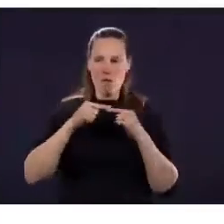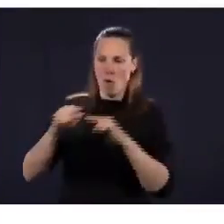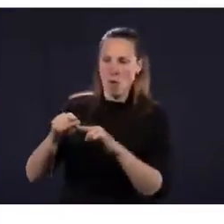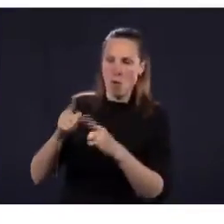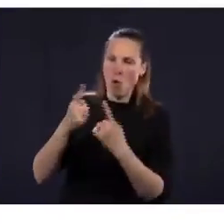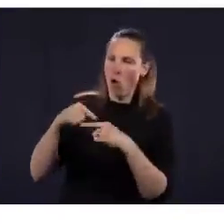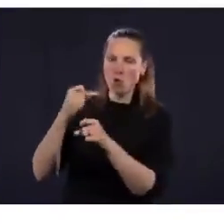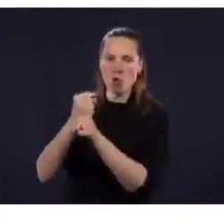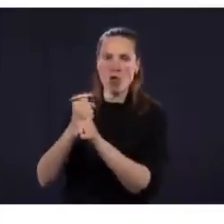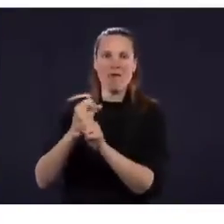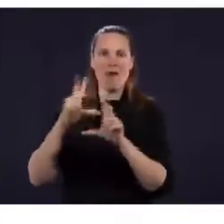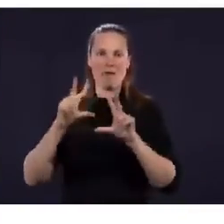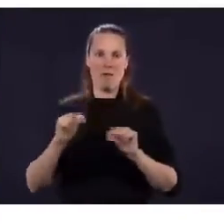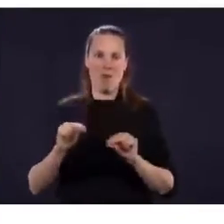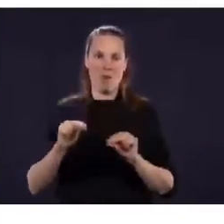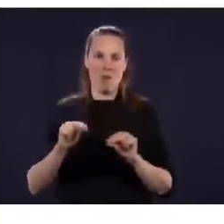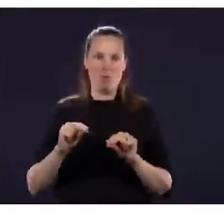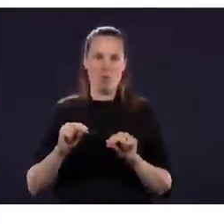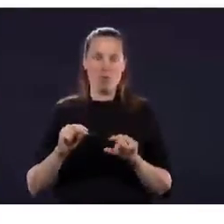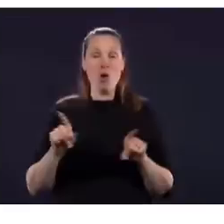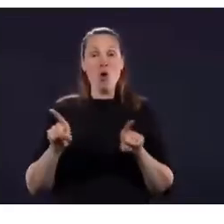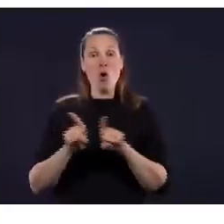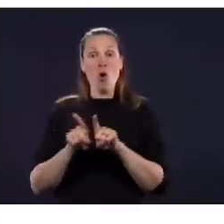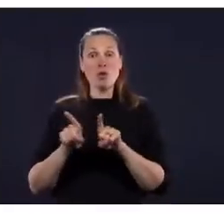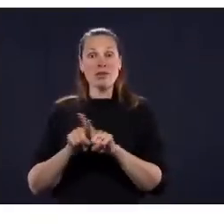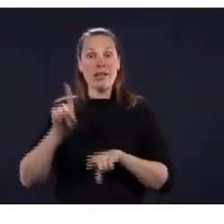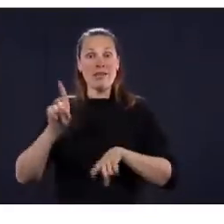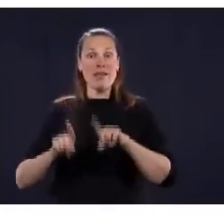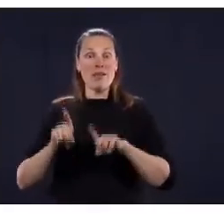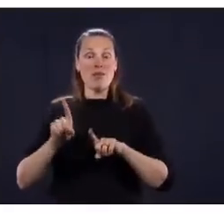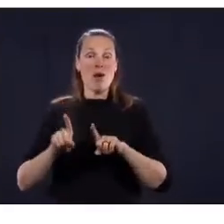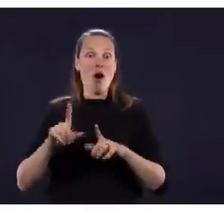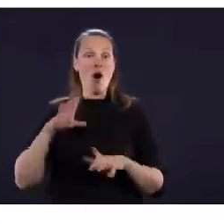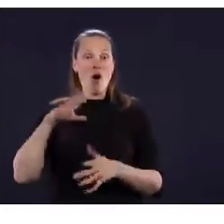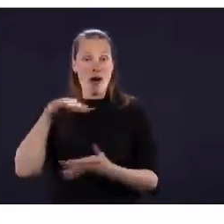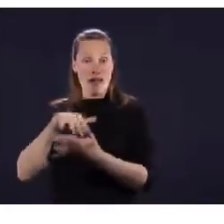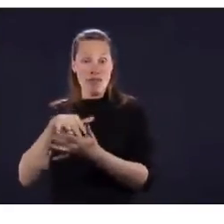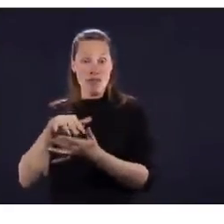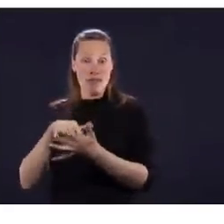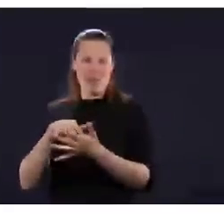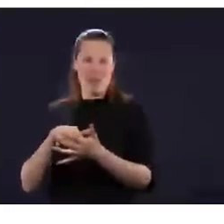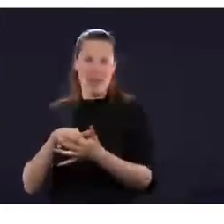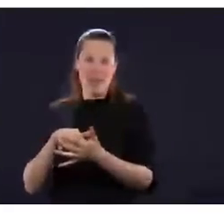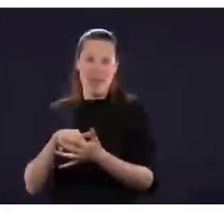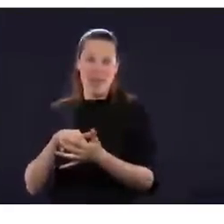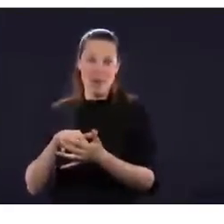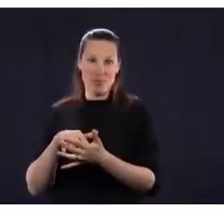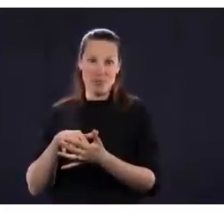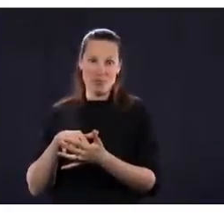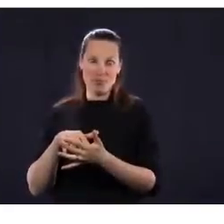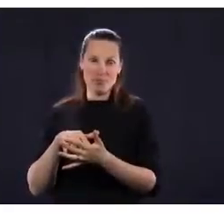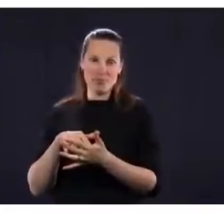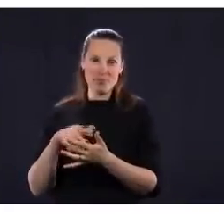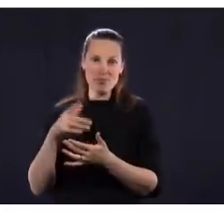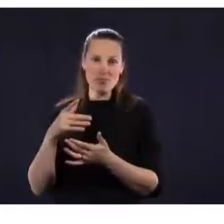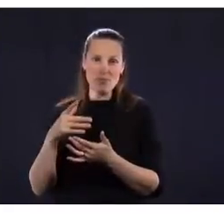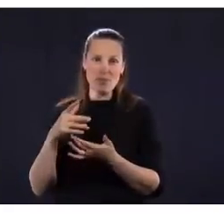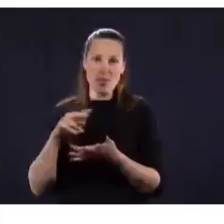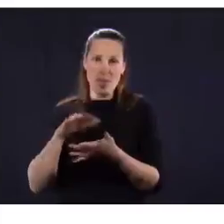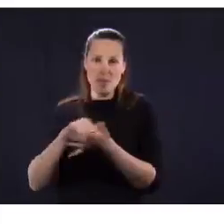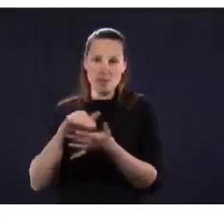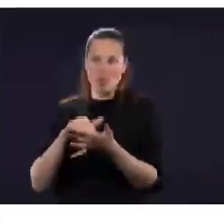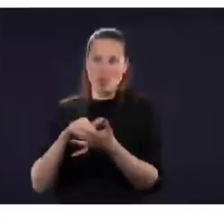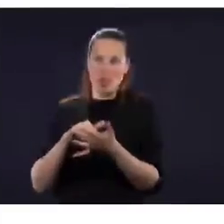tu sais, j'entends, là, gens dire, tu sais, tout le courage. » Regardez, là, on ne pas ça à tous les jours, là, de réouvrir des écoles en pleine